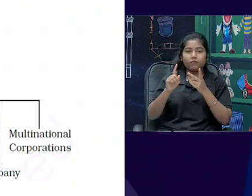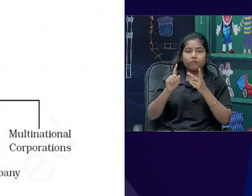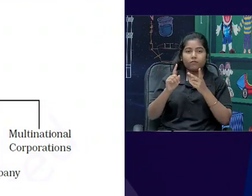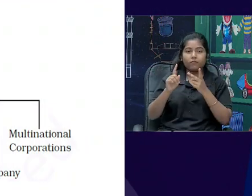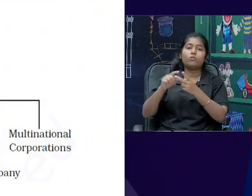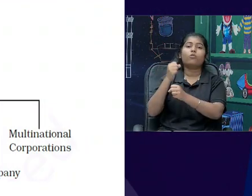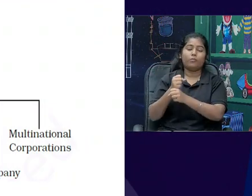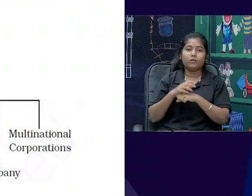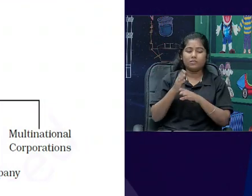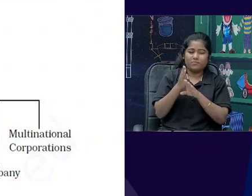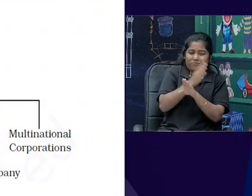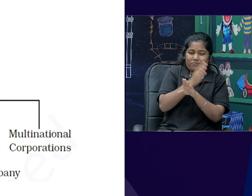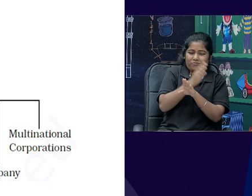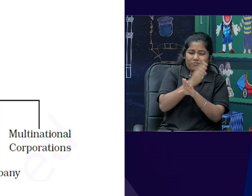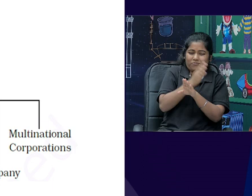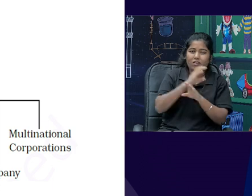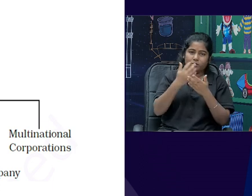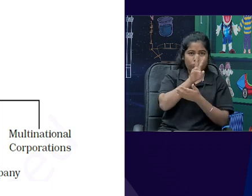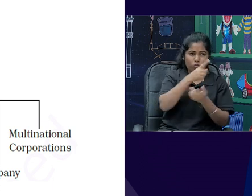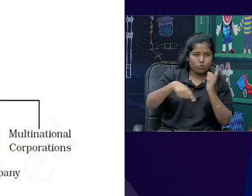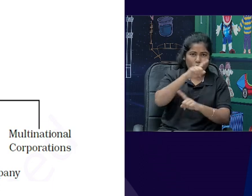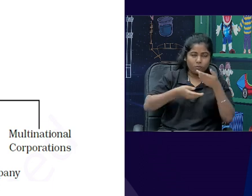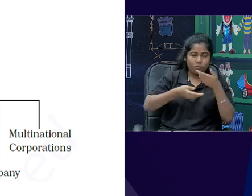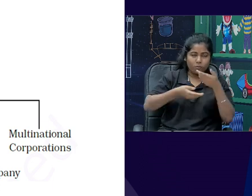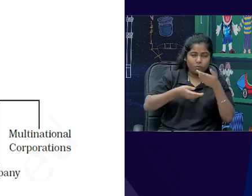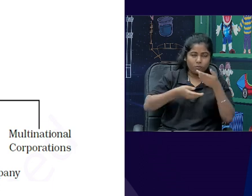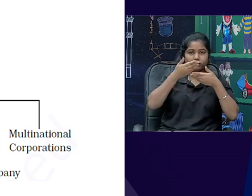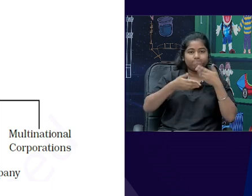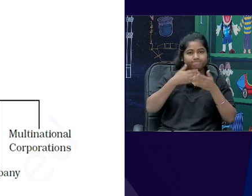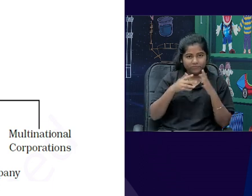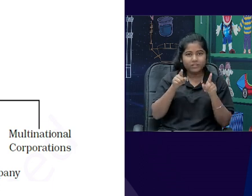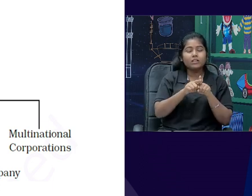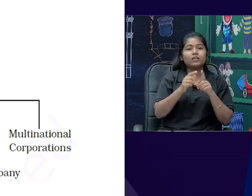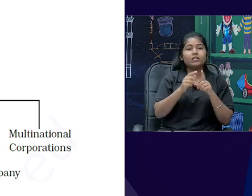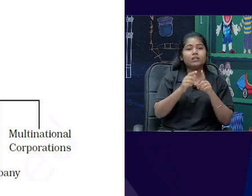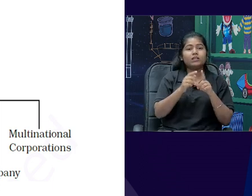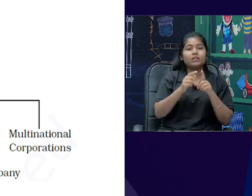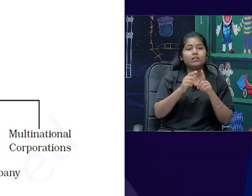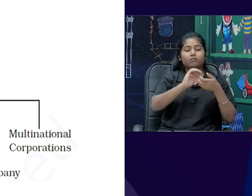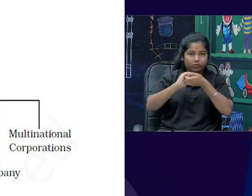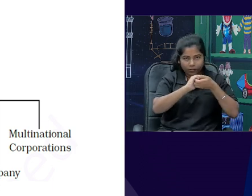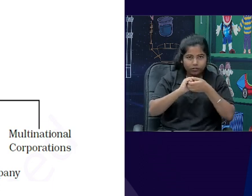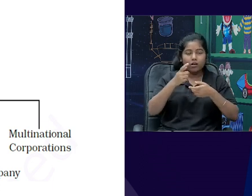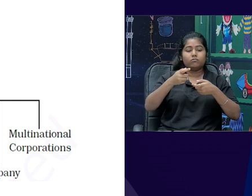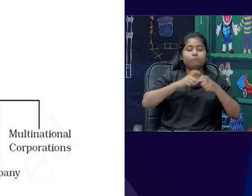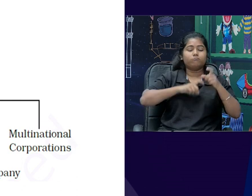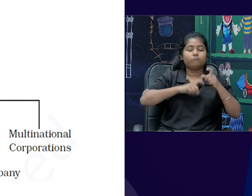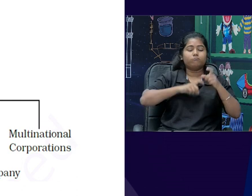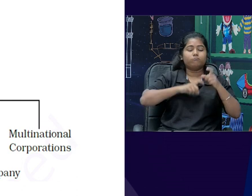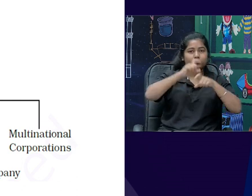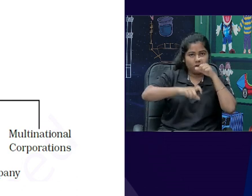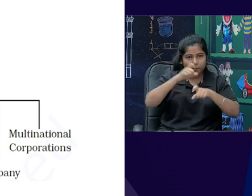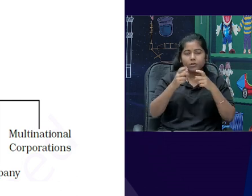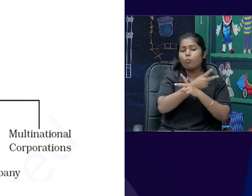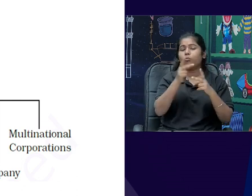2, our loved children have sole proprietorship, partnership, joint hindu family, cooperative society and